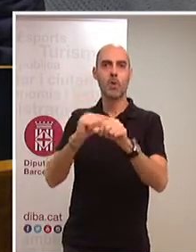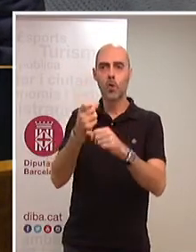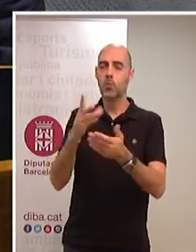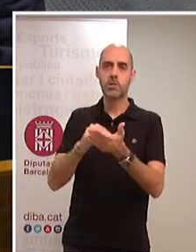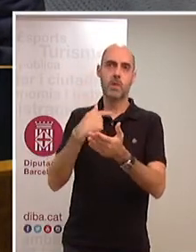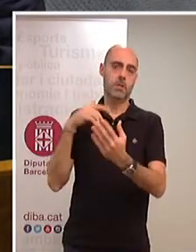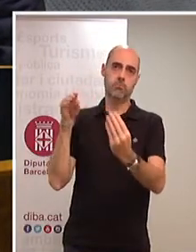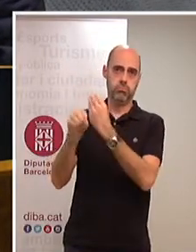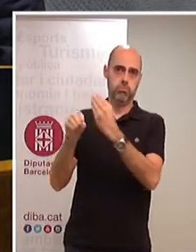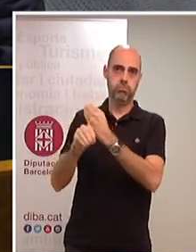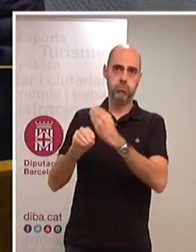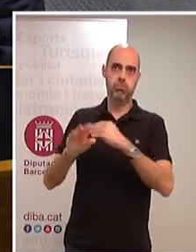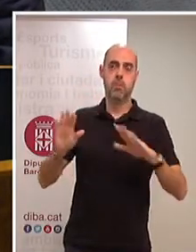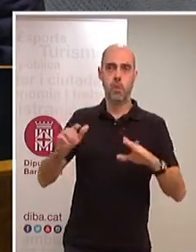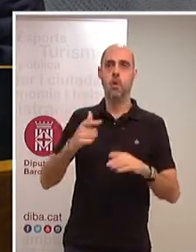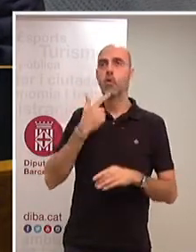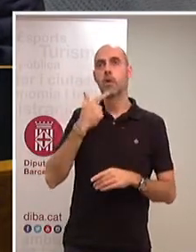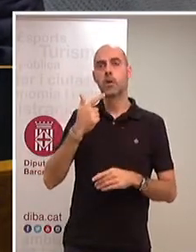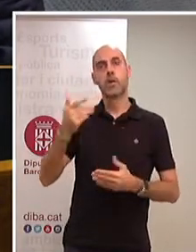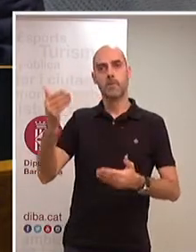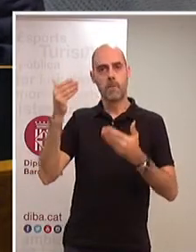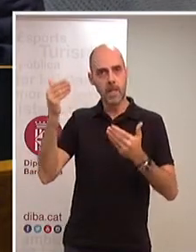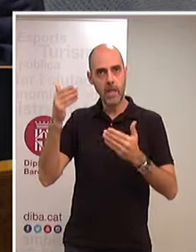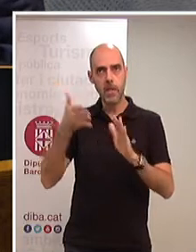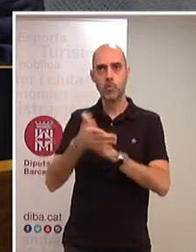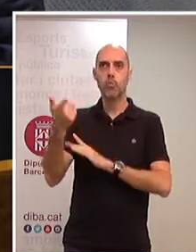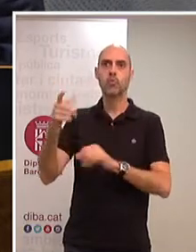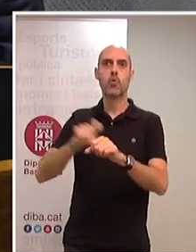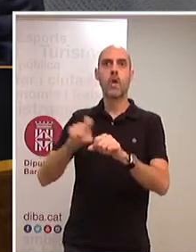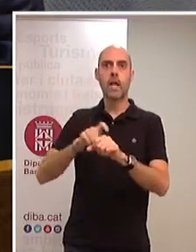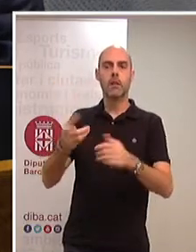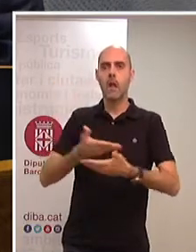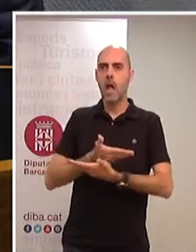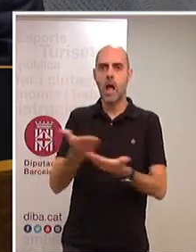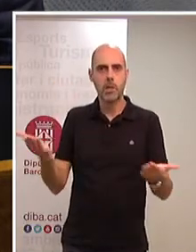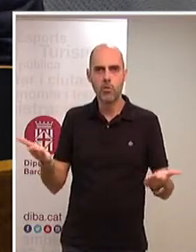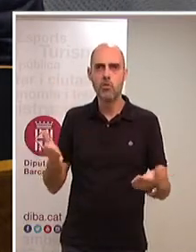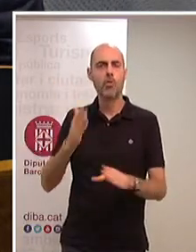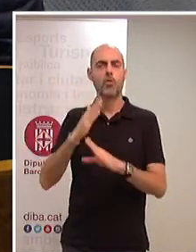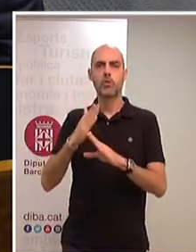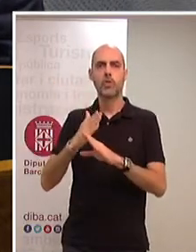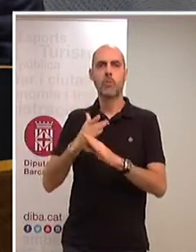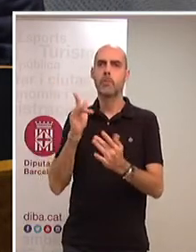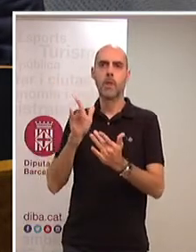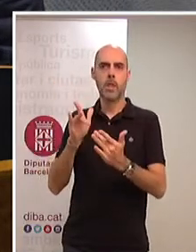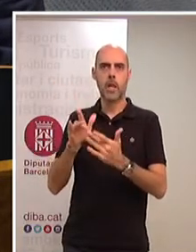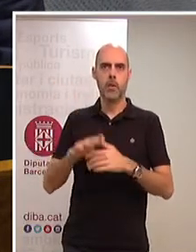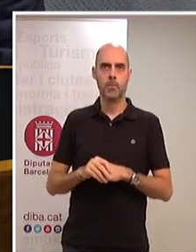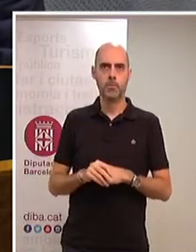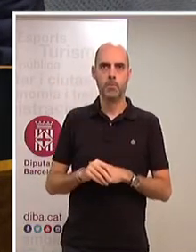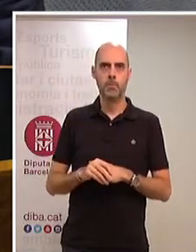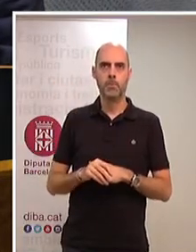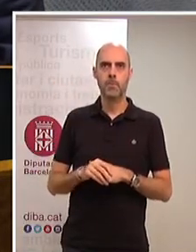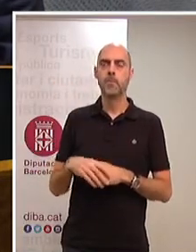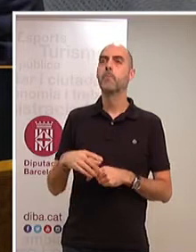projectes, sí que queremos poner en valor, reconocer su trato personal i el respet que ha tingut sempre per aquest Grupo Provincial. Nosaltres le deseem